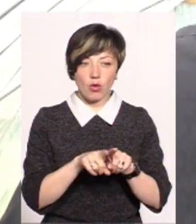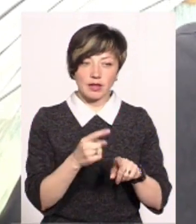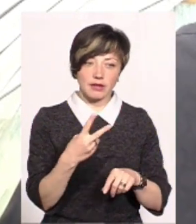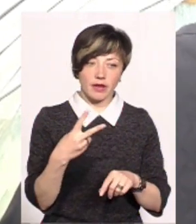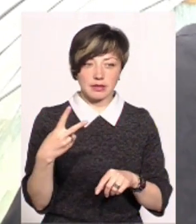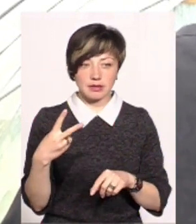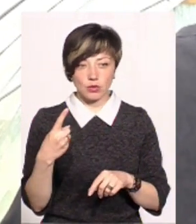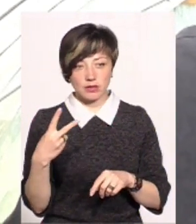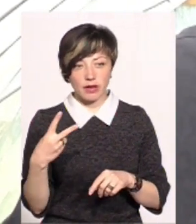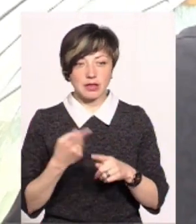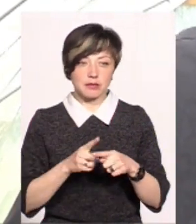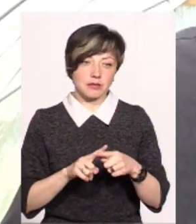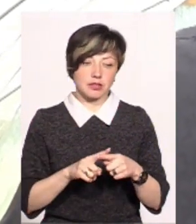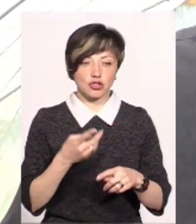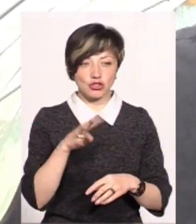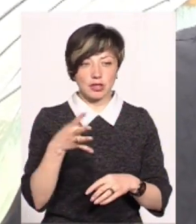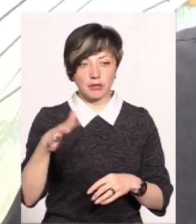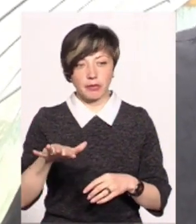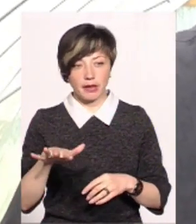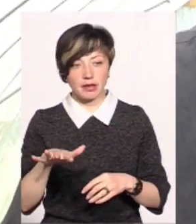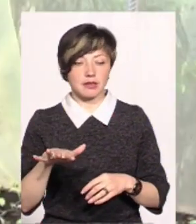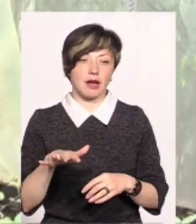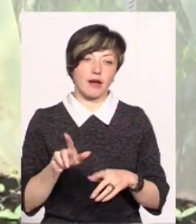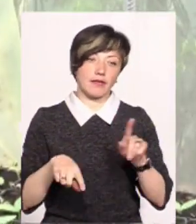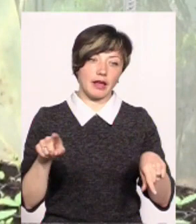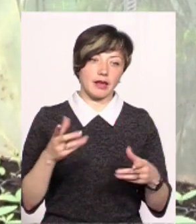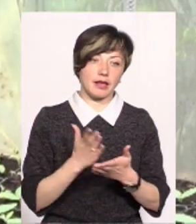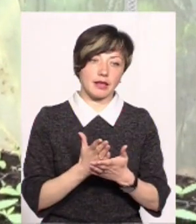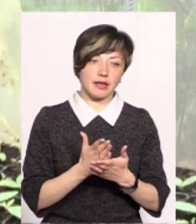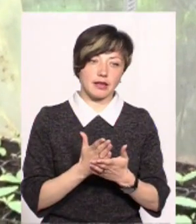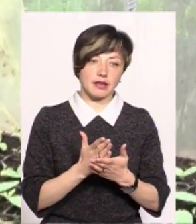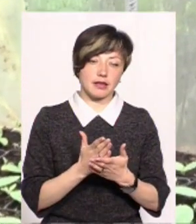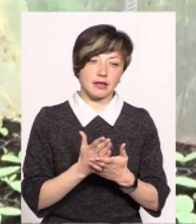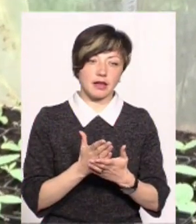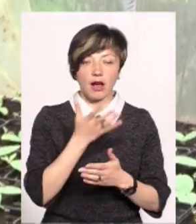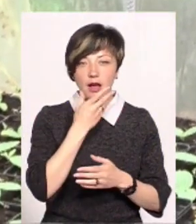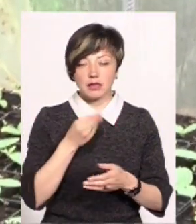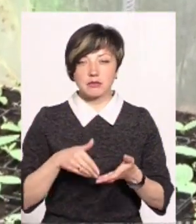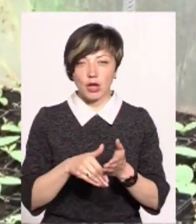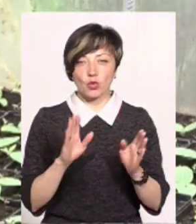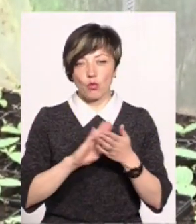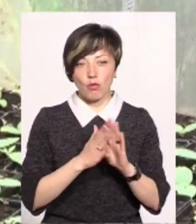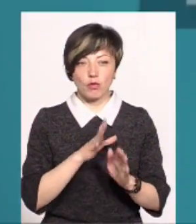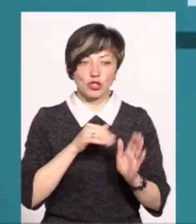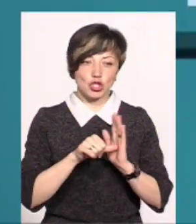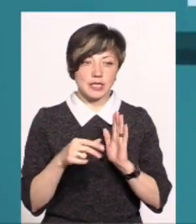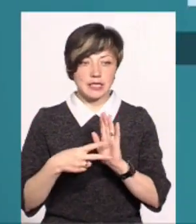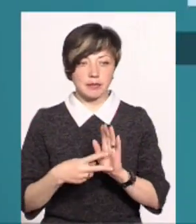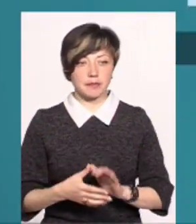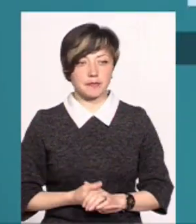-два гірка, в цього гірка десь 4-5, а деякі, якщо гарні, сприятлі умови, буває 6-7.